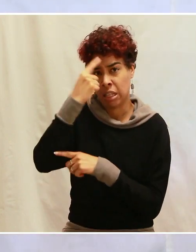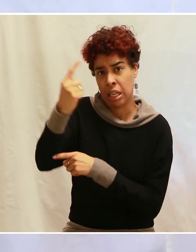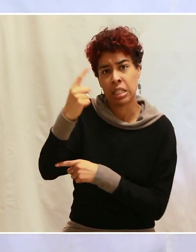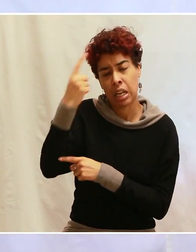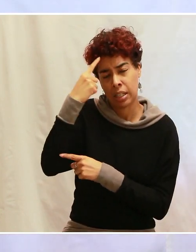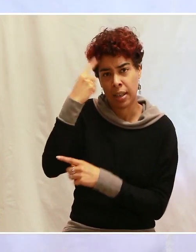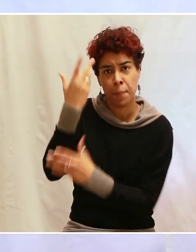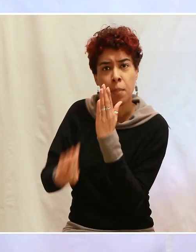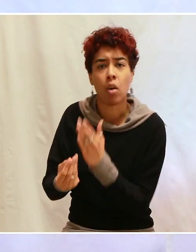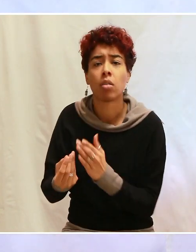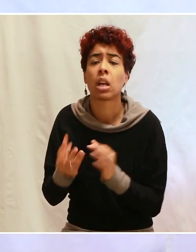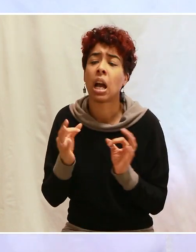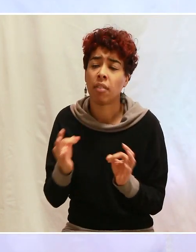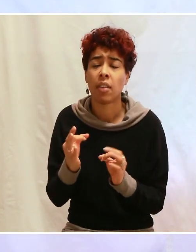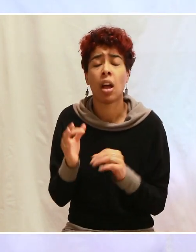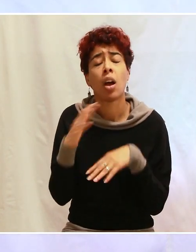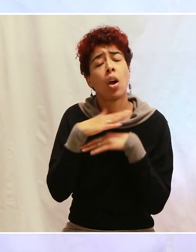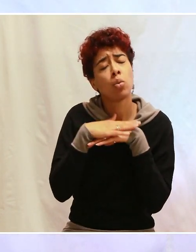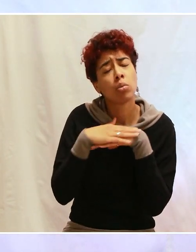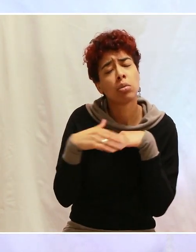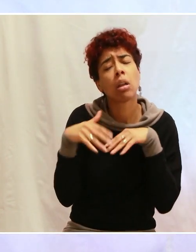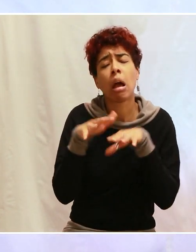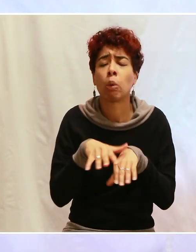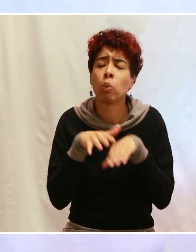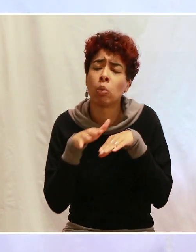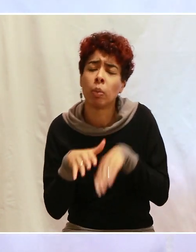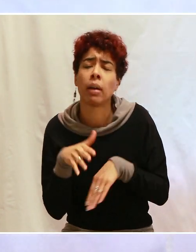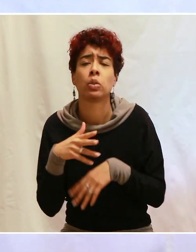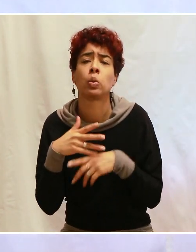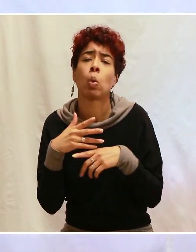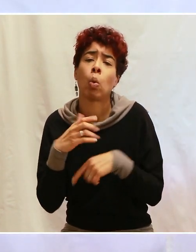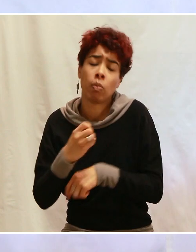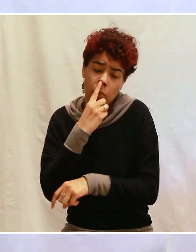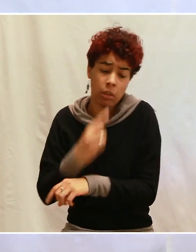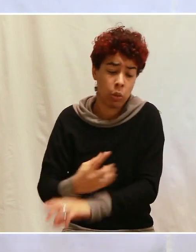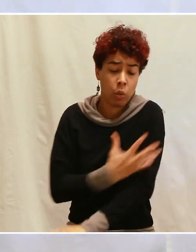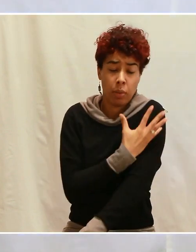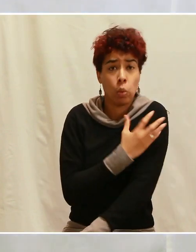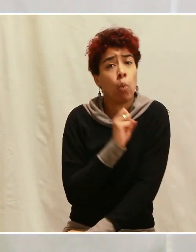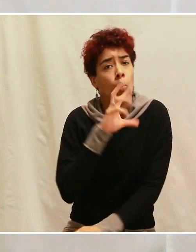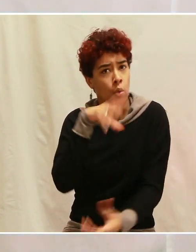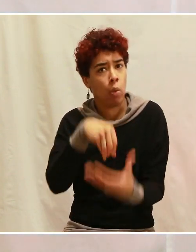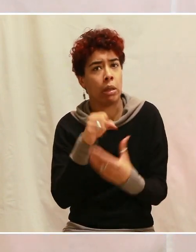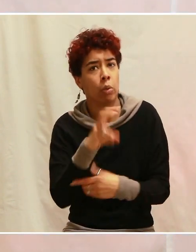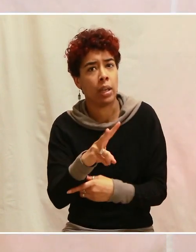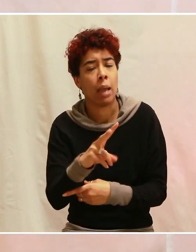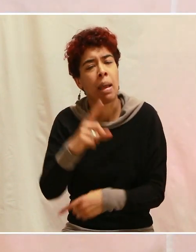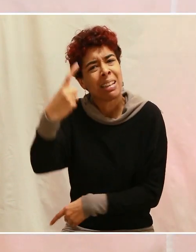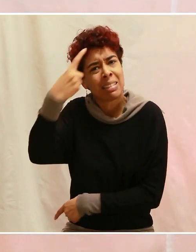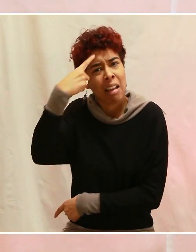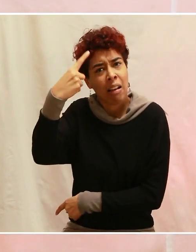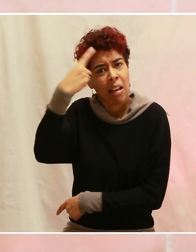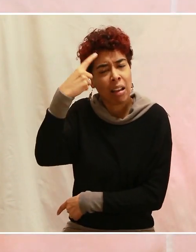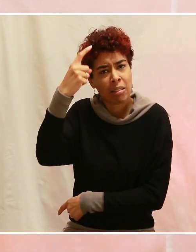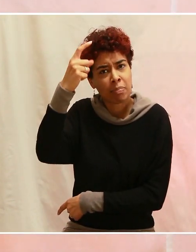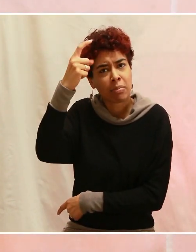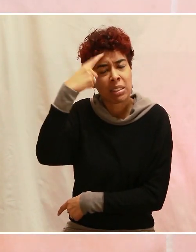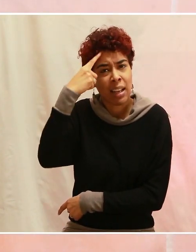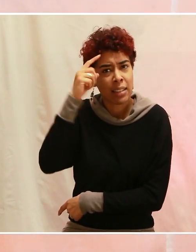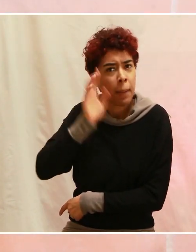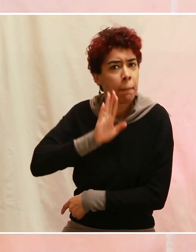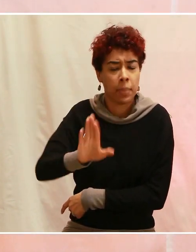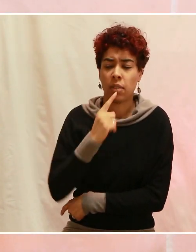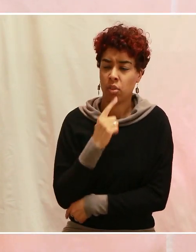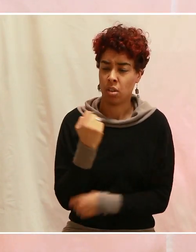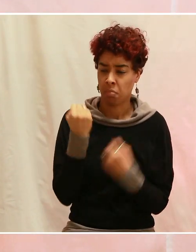la douceur, l'humilité, la compassion ou la miséricorde. Jacob, ça, en fait partie. Mais le caractère de Christ, c'est aussi d'avoir cette